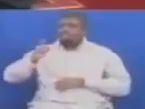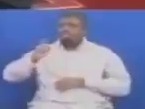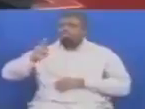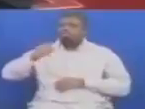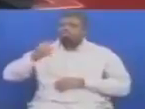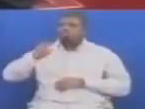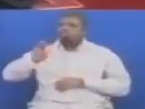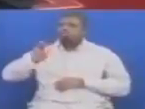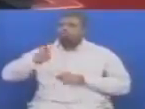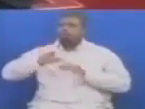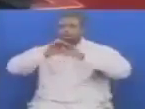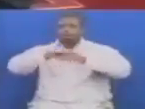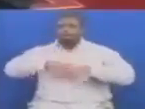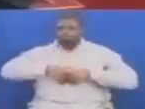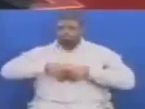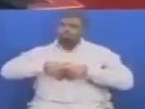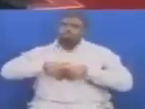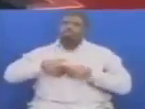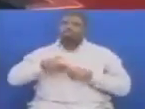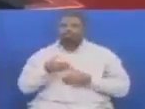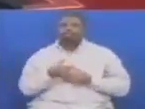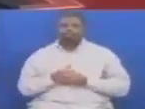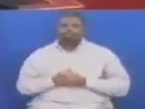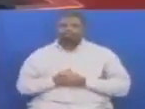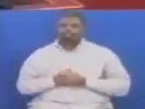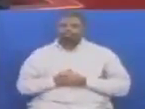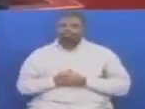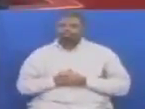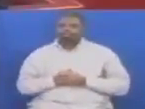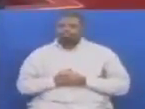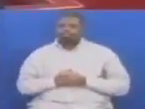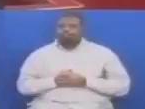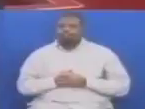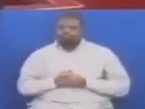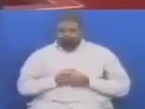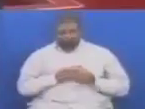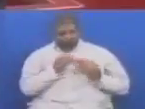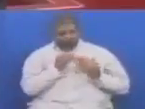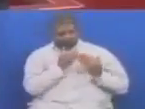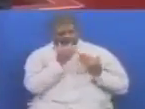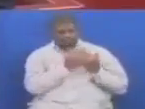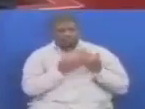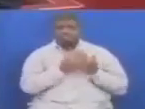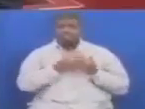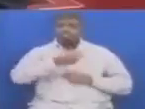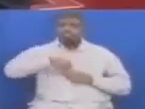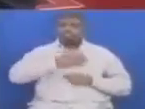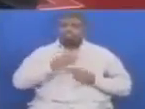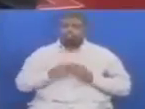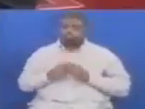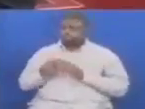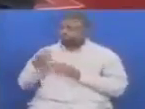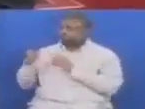wa uliyankuru kama ifatazi Mchi yetu tunamapori ambayo